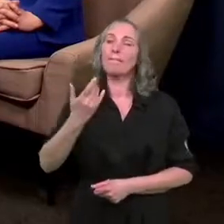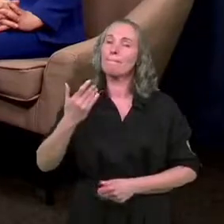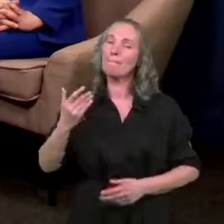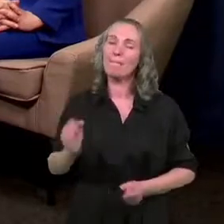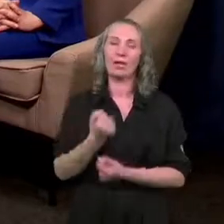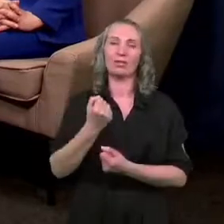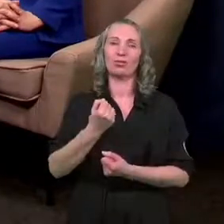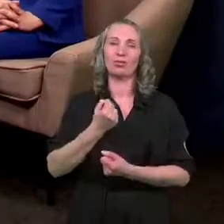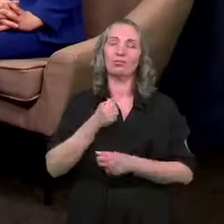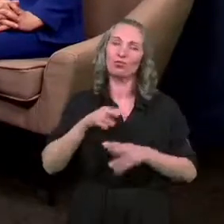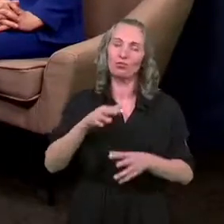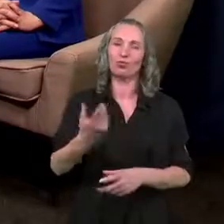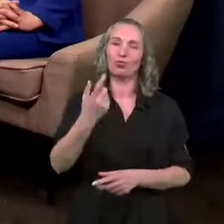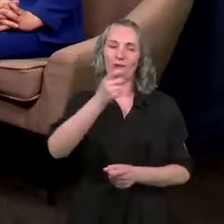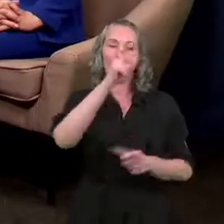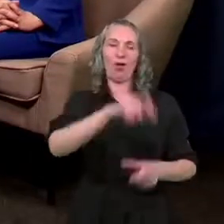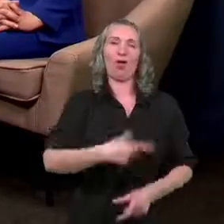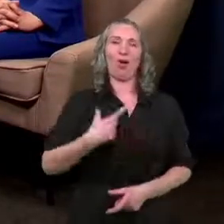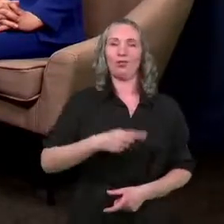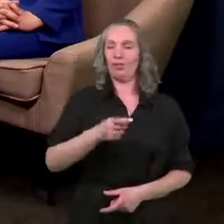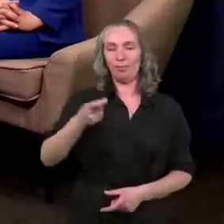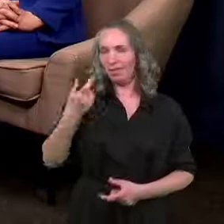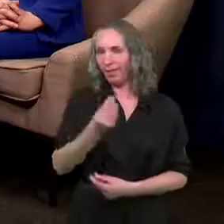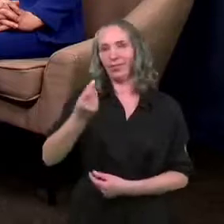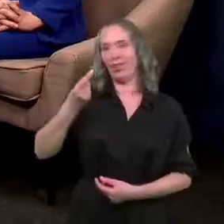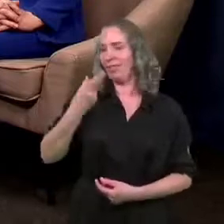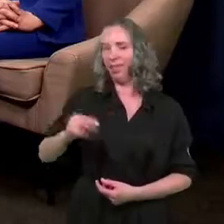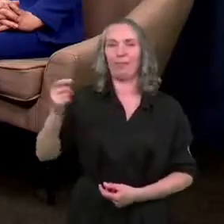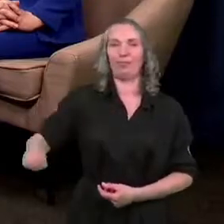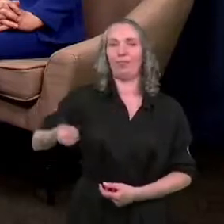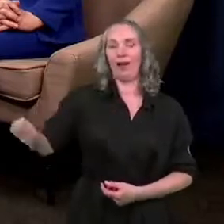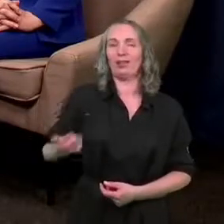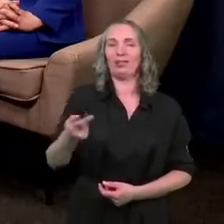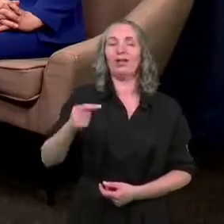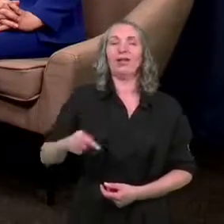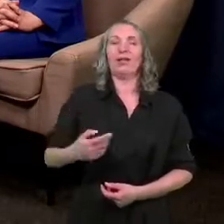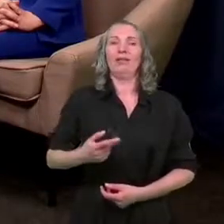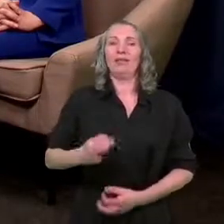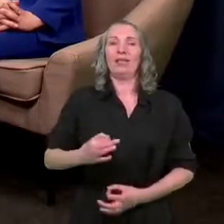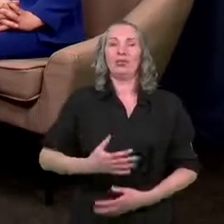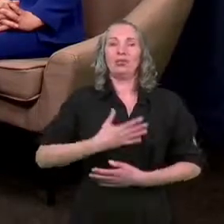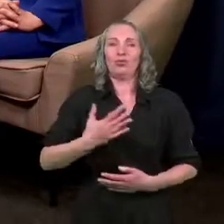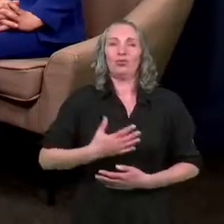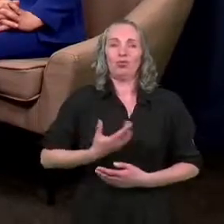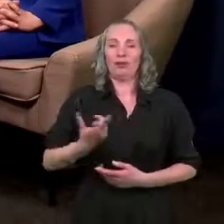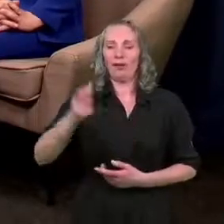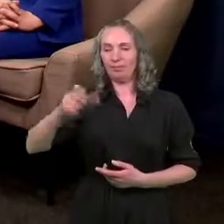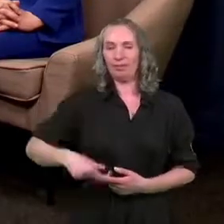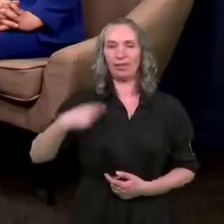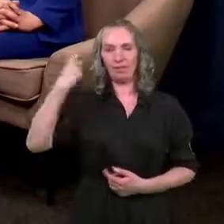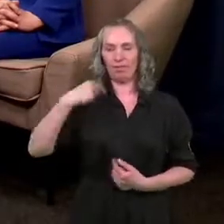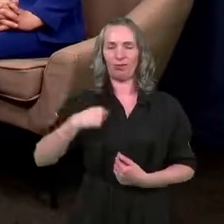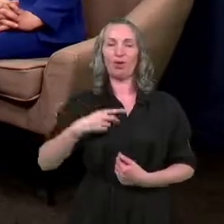zdarza, że te osoby po prostu tych czynszów nie płacą. I teraz jak się czuje włocławianin, który